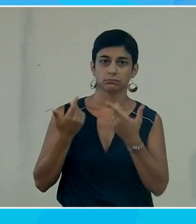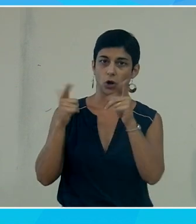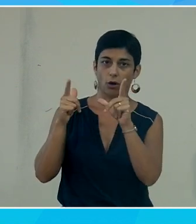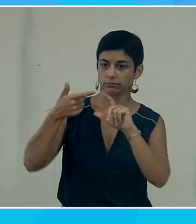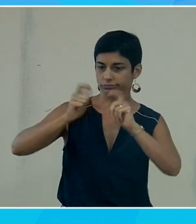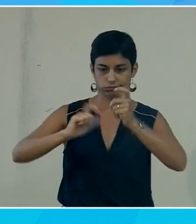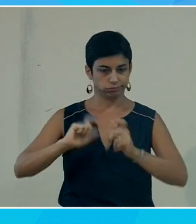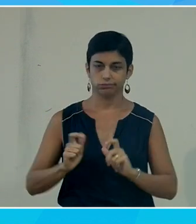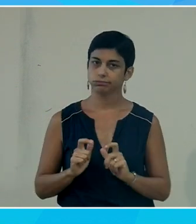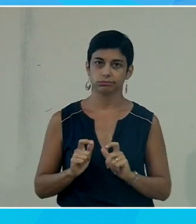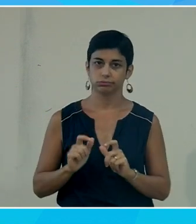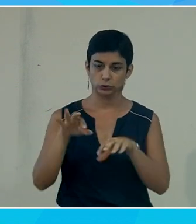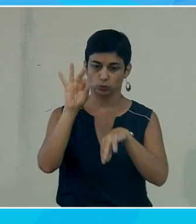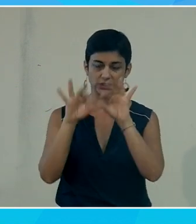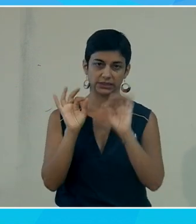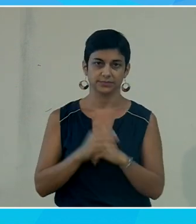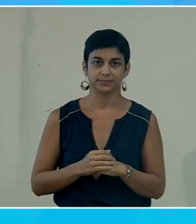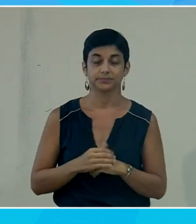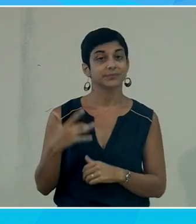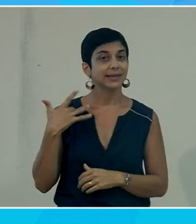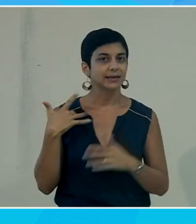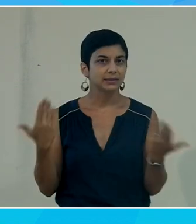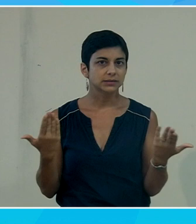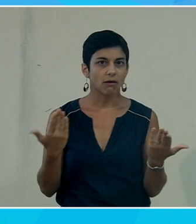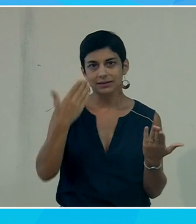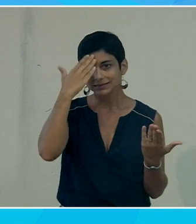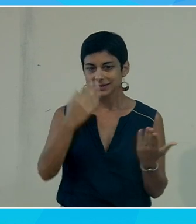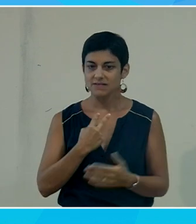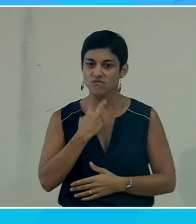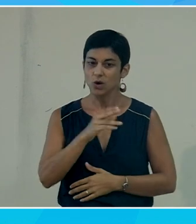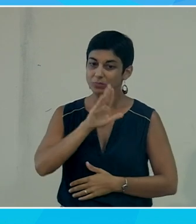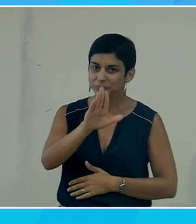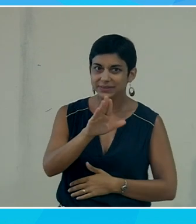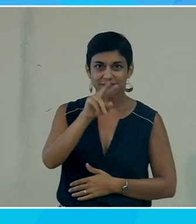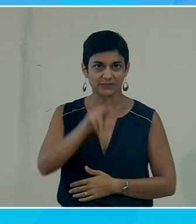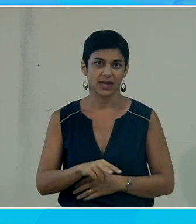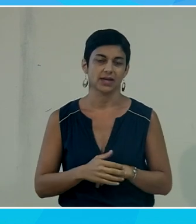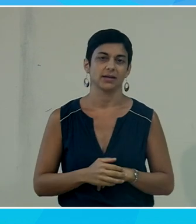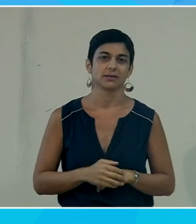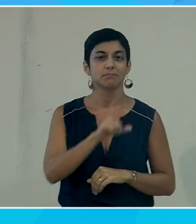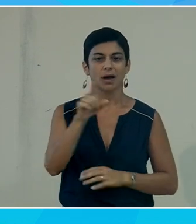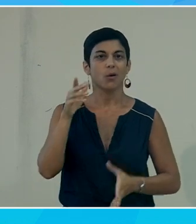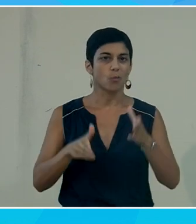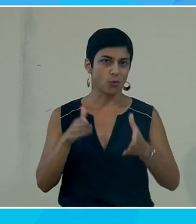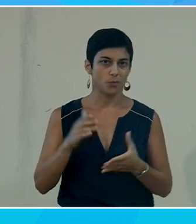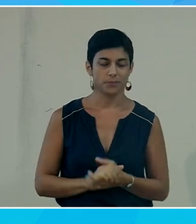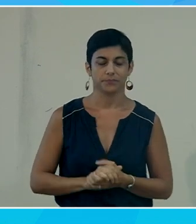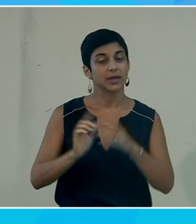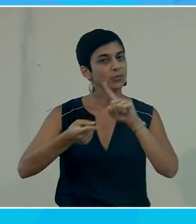ce qui est intéressant, parce que du coup, ça permettra d'avoir la bonne intonation, d'avoir la bonne prononciation et l'importance.